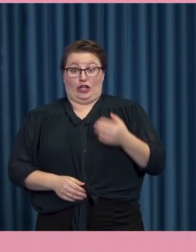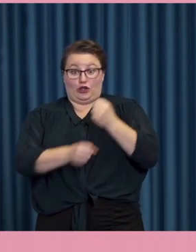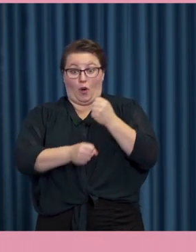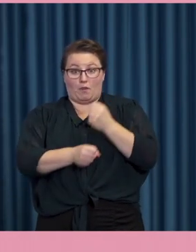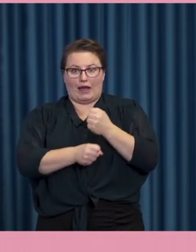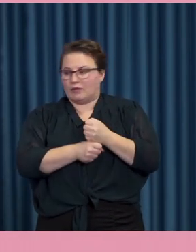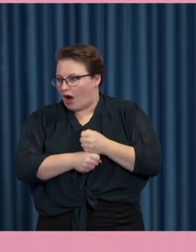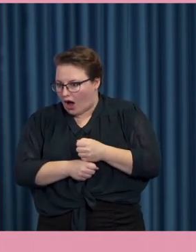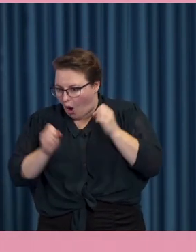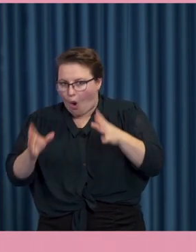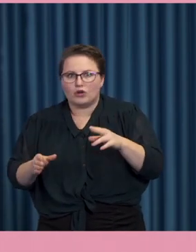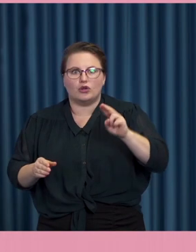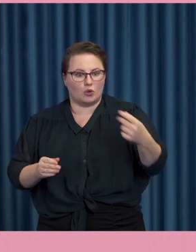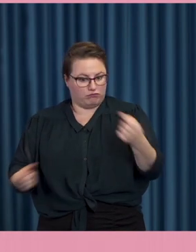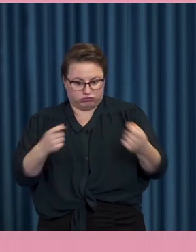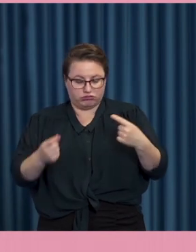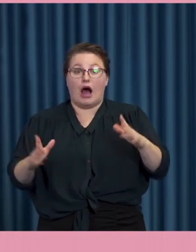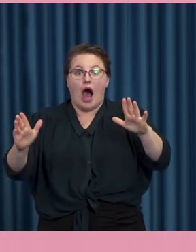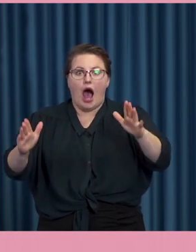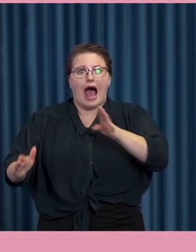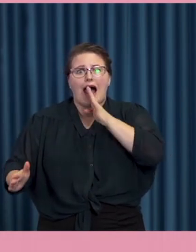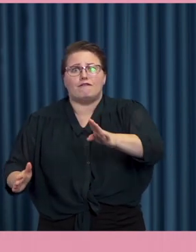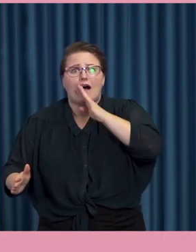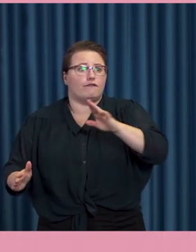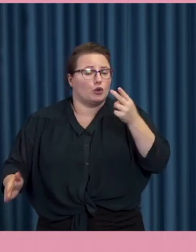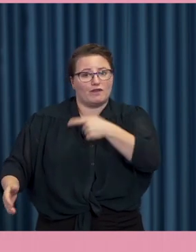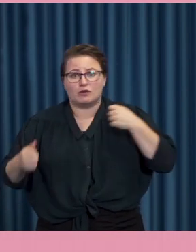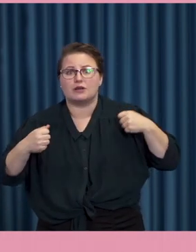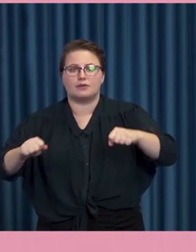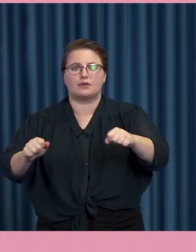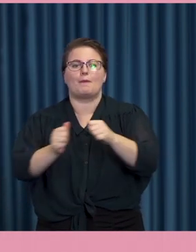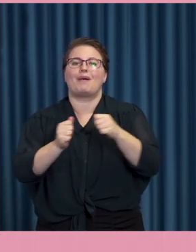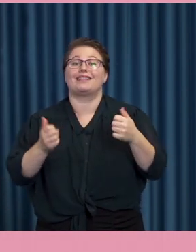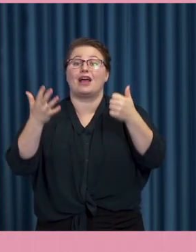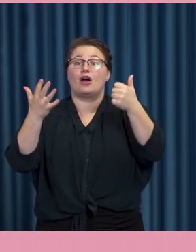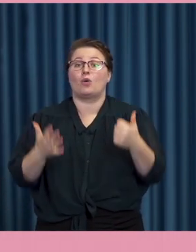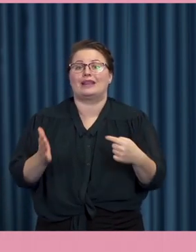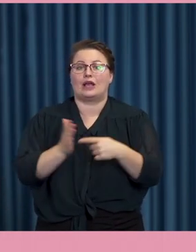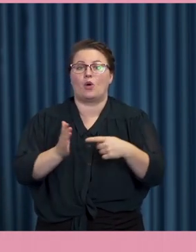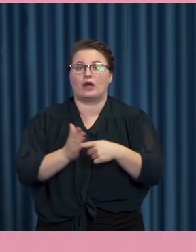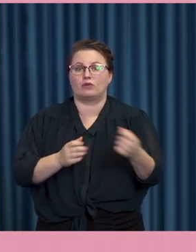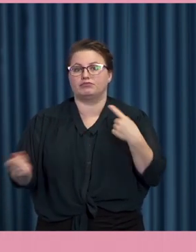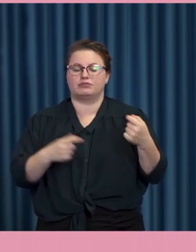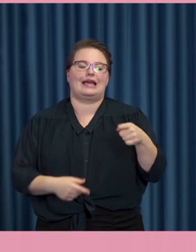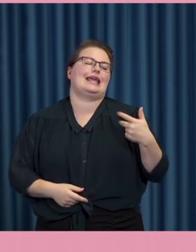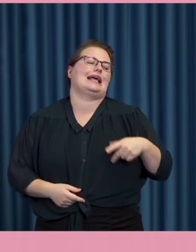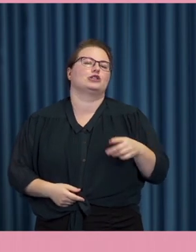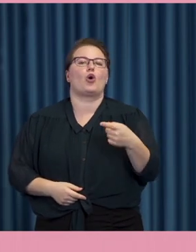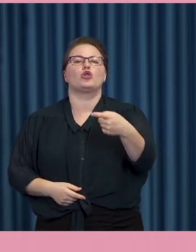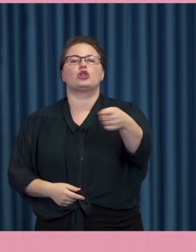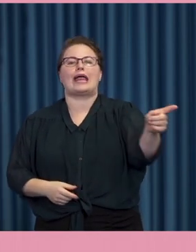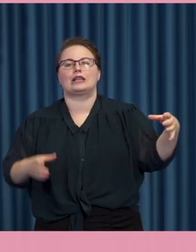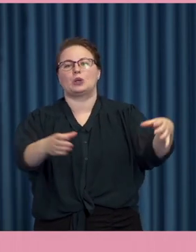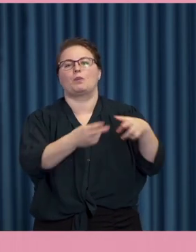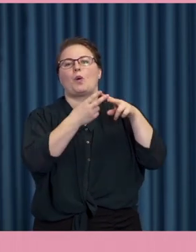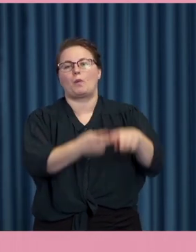allvar nu. Nu får vi skärpa oss liksom. Men när det här hände för sjätte gången så är man lite så här, ja ja, ge dem igen. För nu är ju den där frågan. Men hur